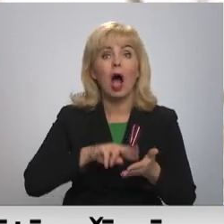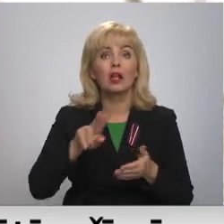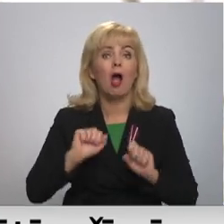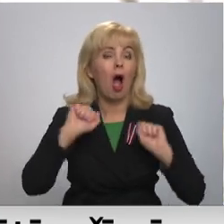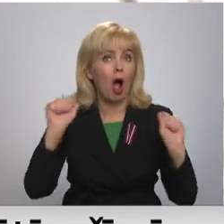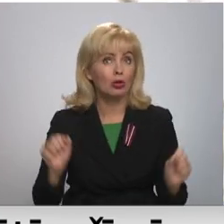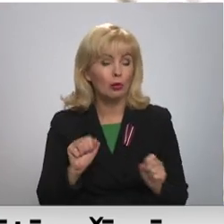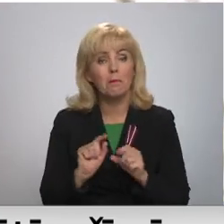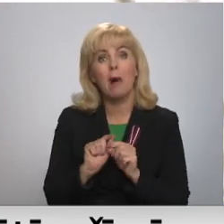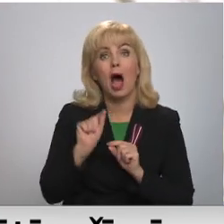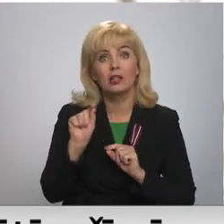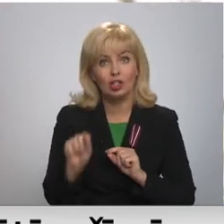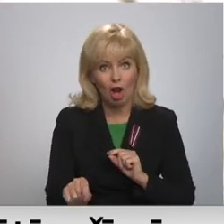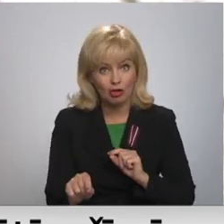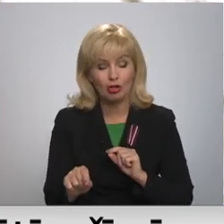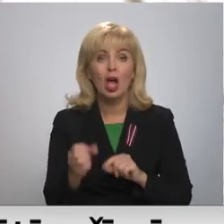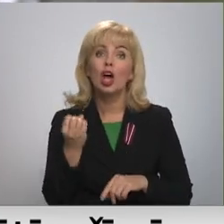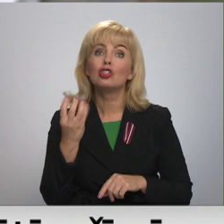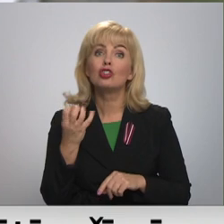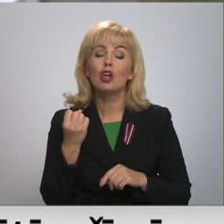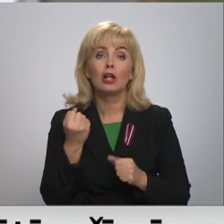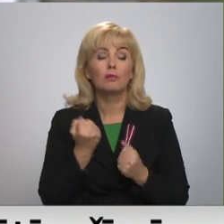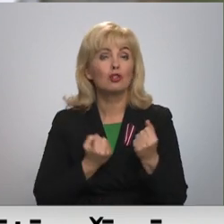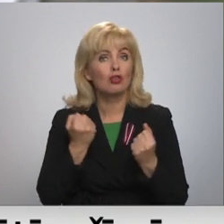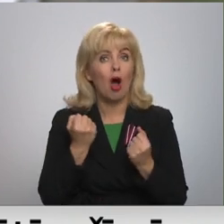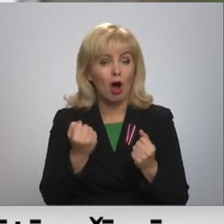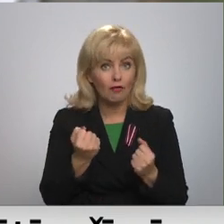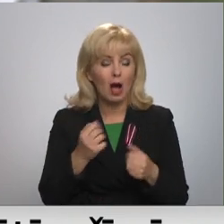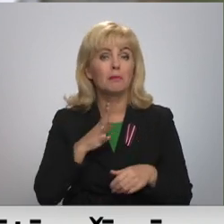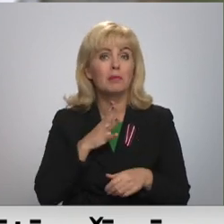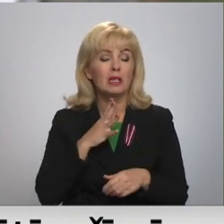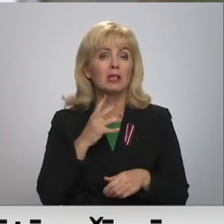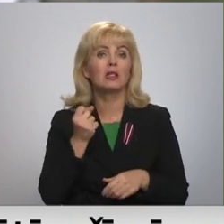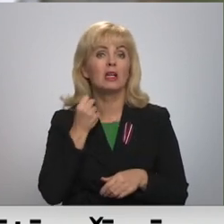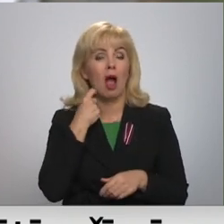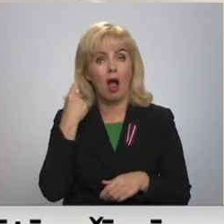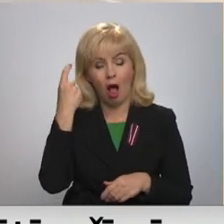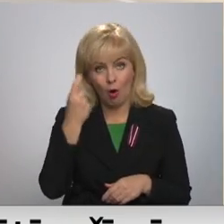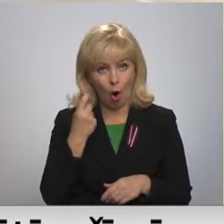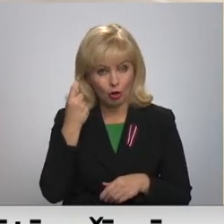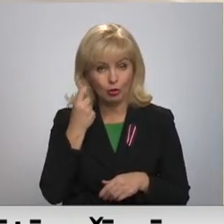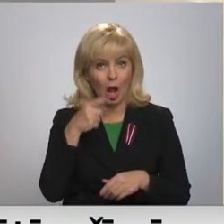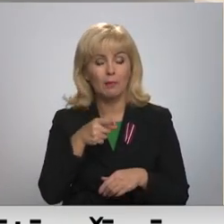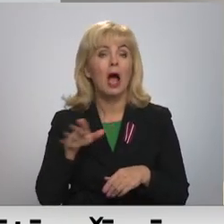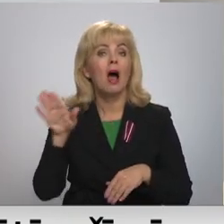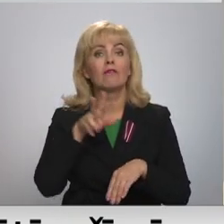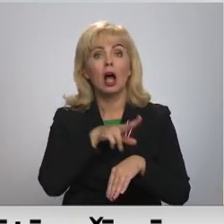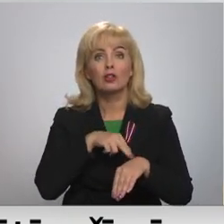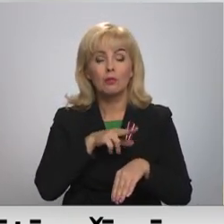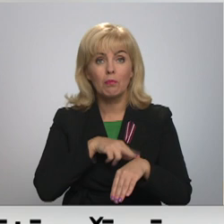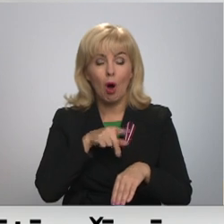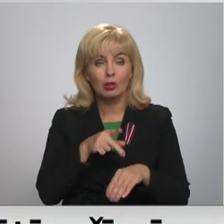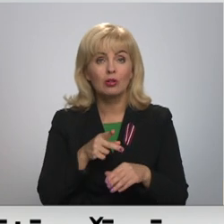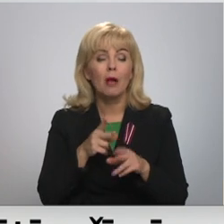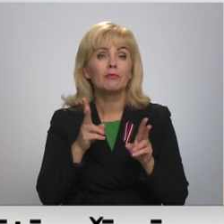braukšanas ātrumu pārsniegšanu. 14 šoferi pie stūras sēdušies alkoholu reibumā. Valsts policija visu ārkārtas